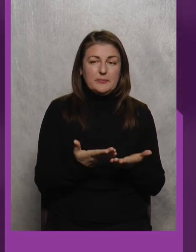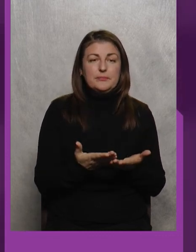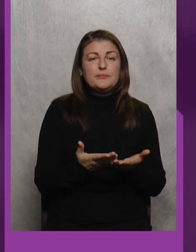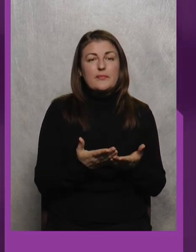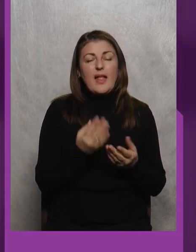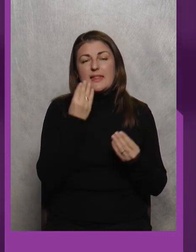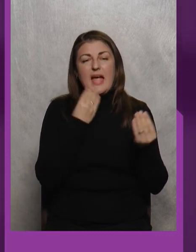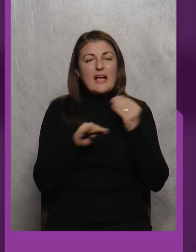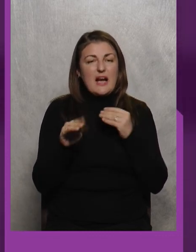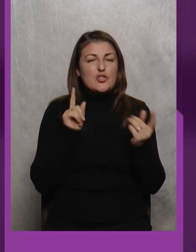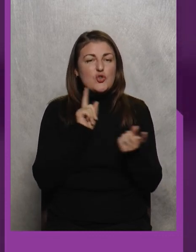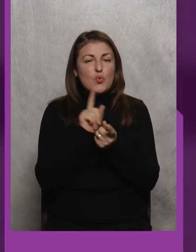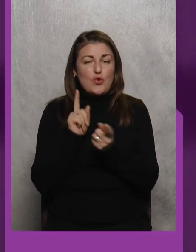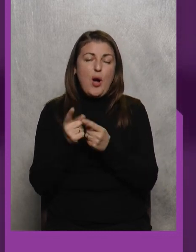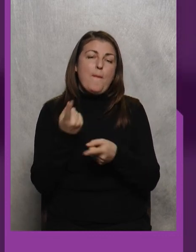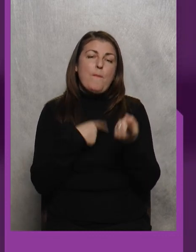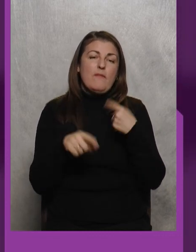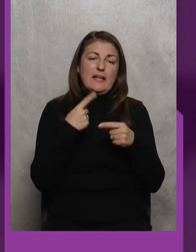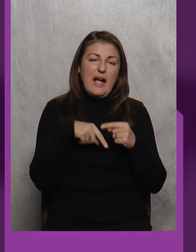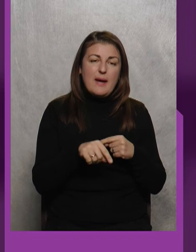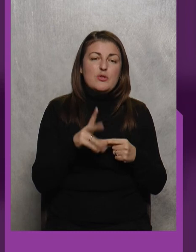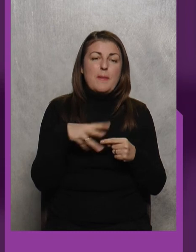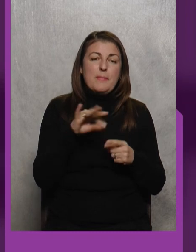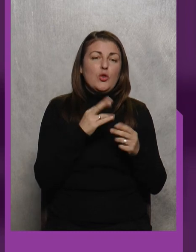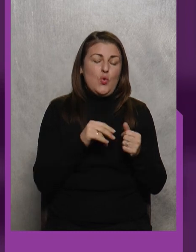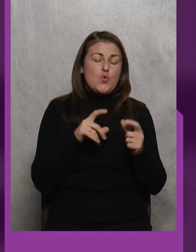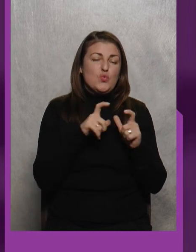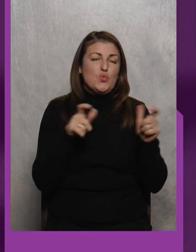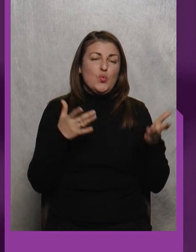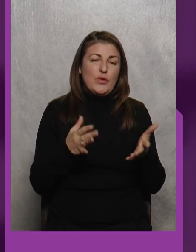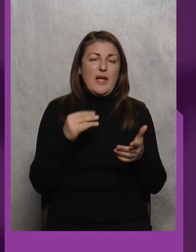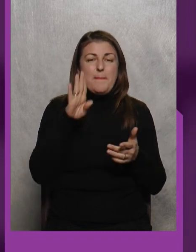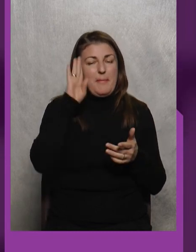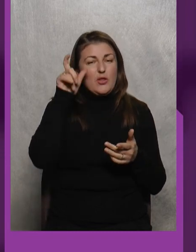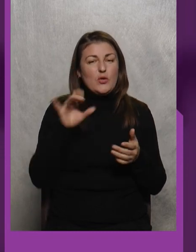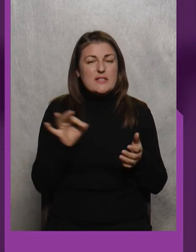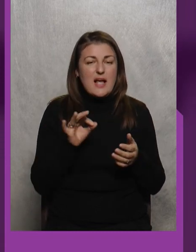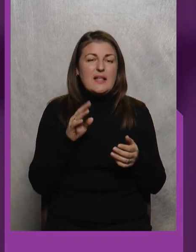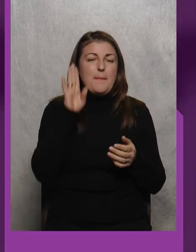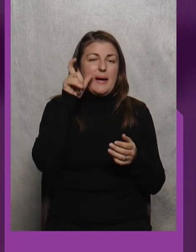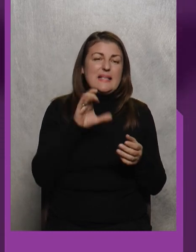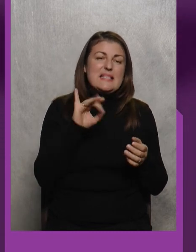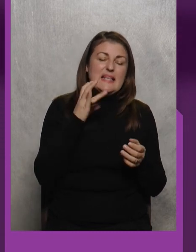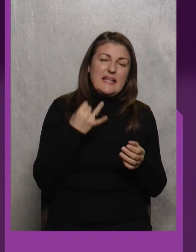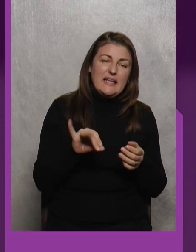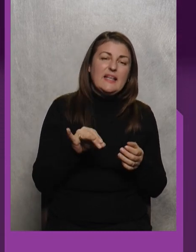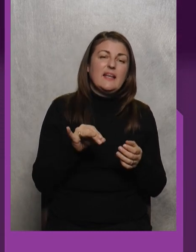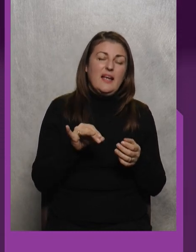найкращої сутички Повертаємося ми до студії І пане Олександре, пане Сергію